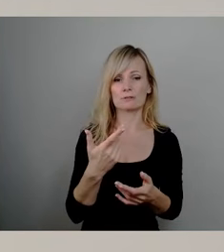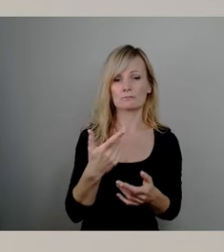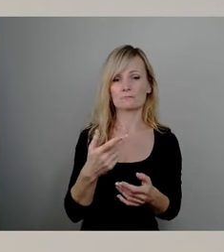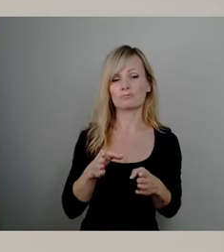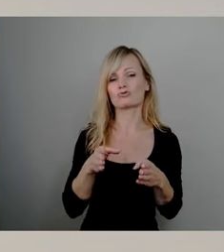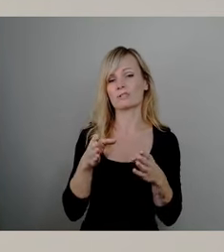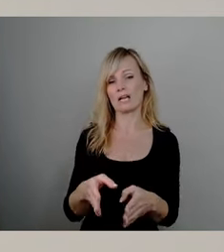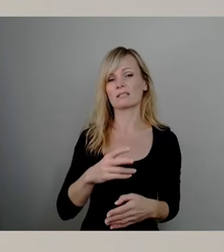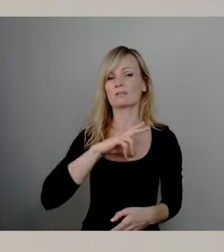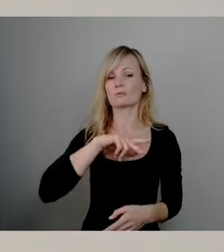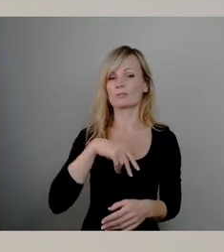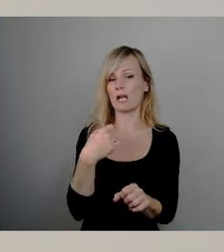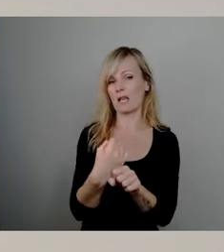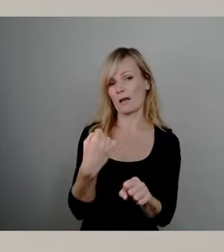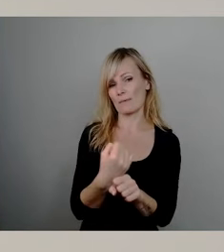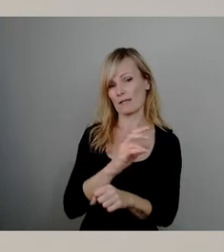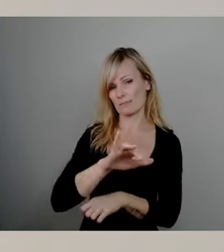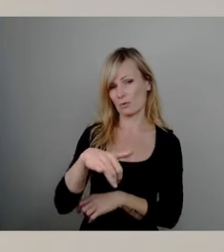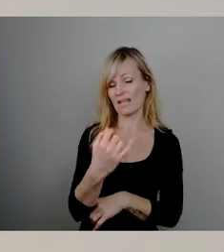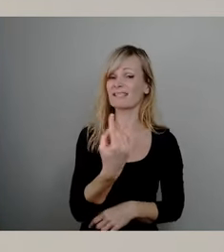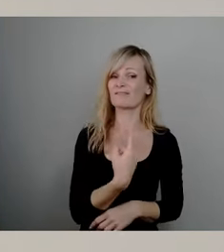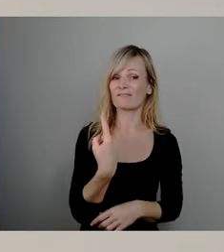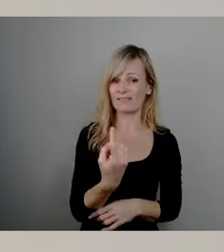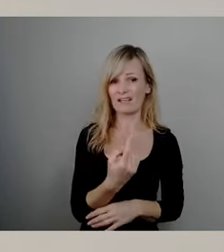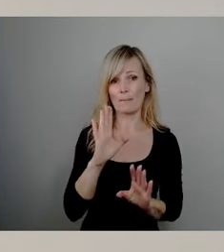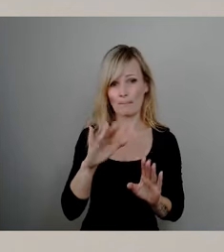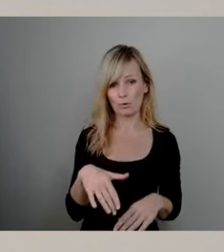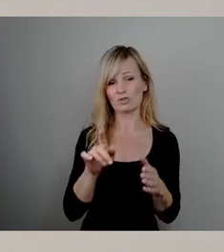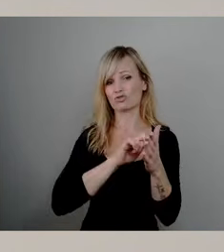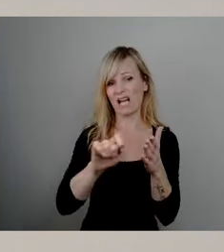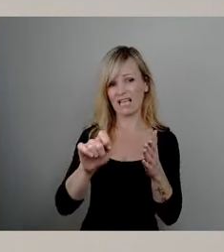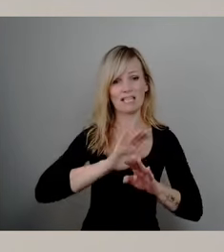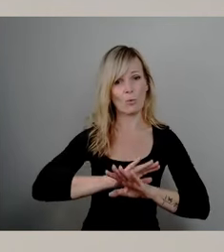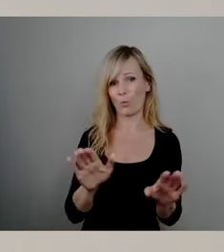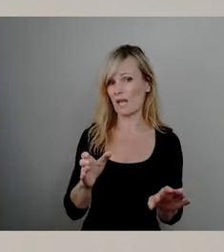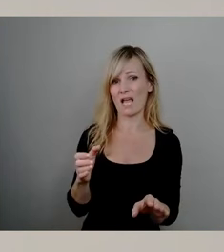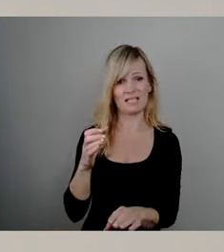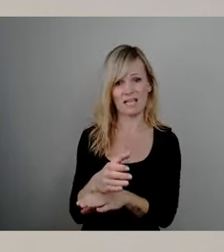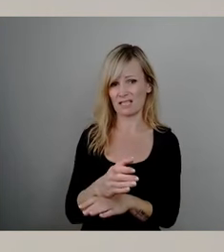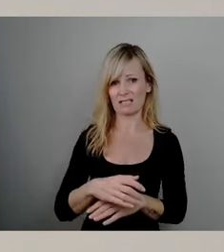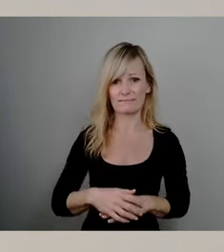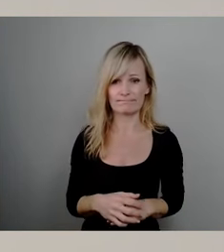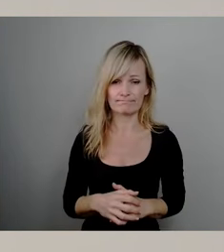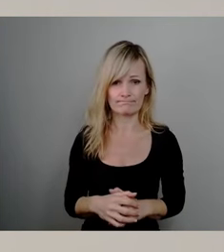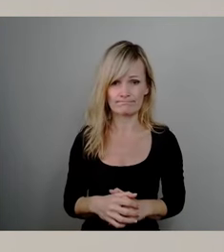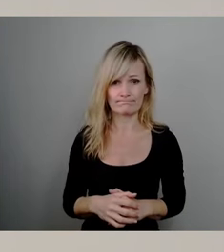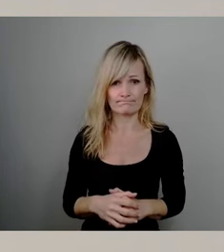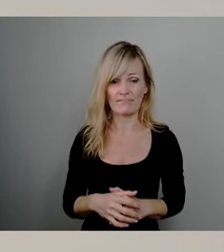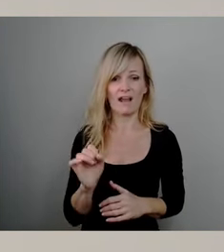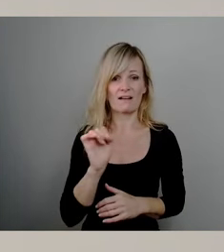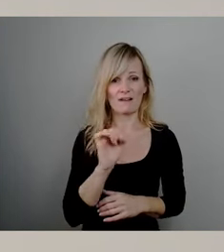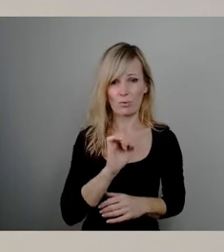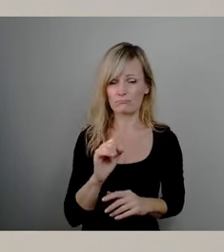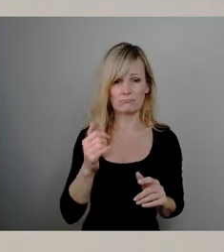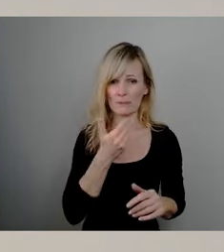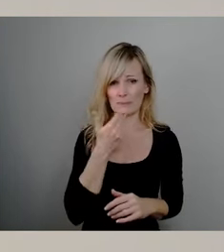wir aktuell ersatzlos streichen müssen, weil einfach hierfür keine Gelder zur Verfügung stehen. Das ist